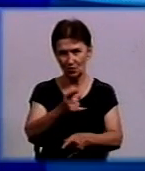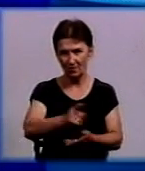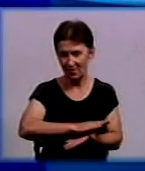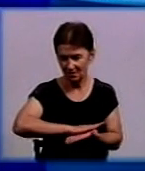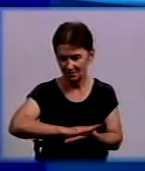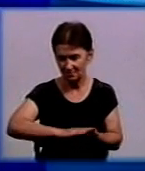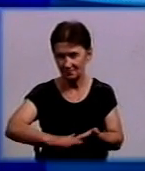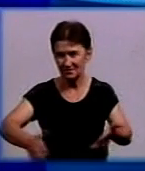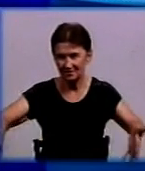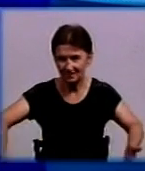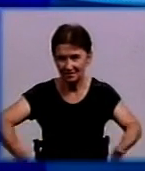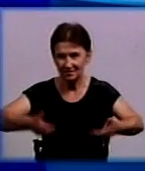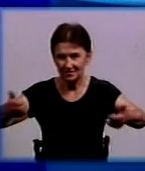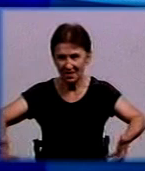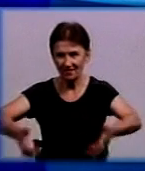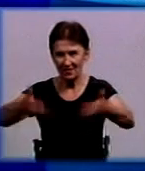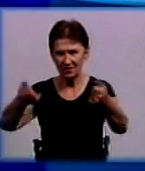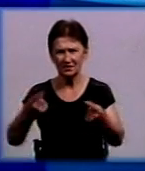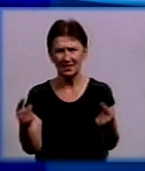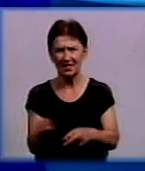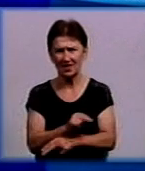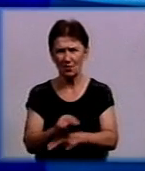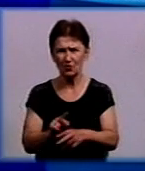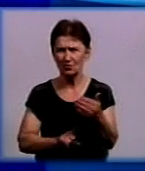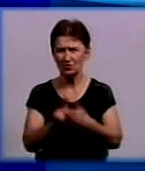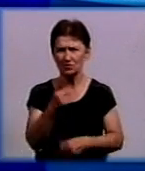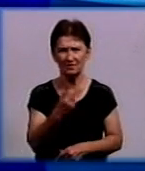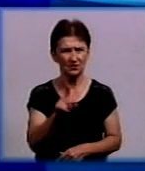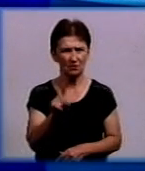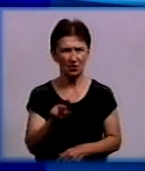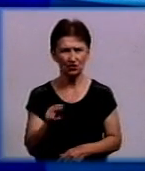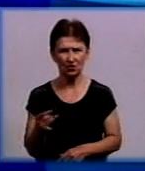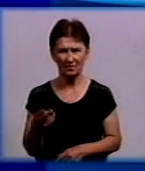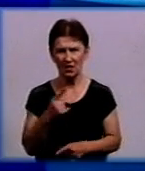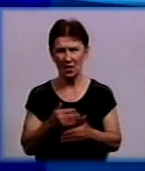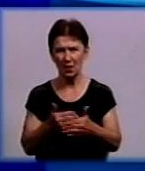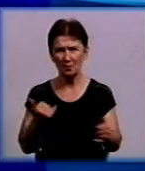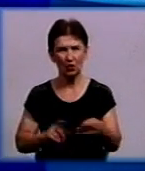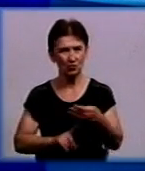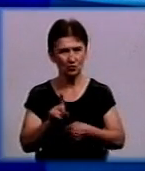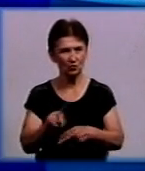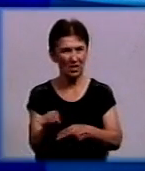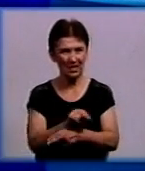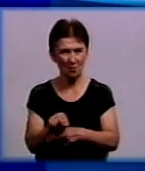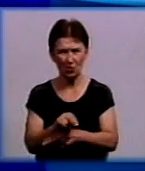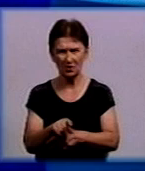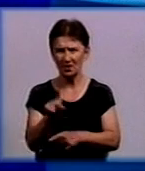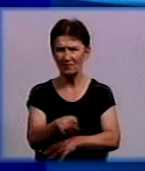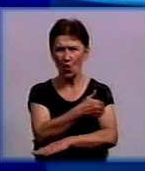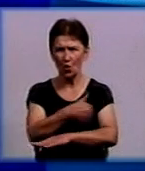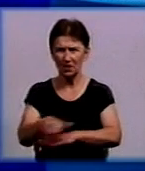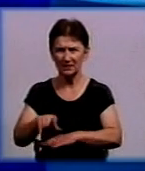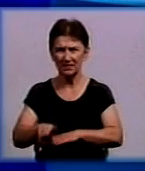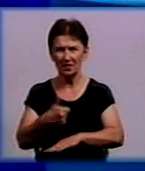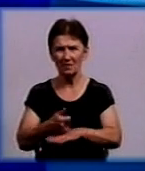підняти люки тепломережі. Ремонт вулиці розпочали 21 червня. Перед початком потечного ремонту вулиці Чорновола міський